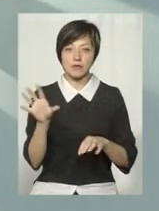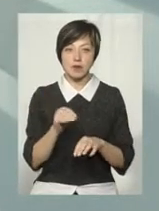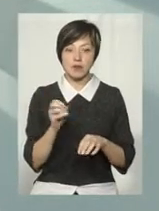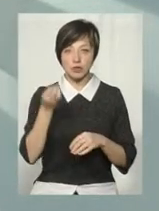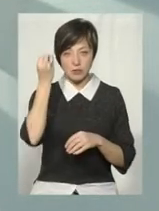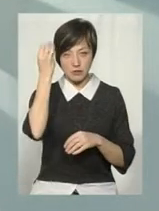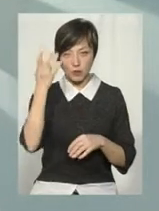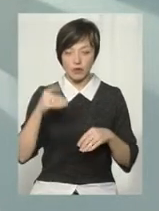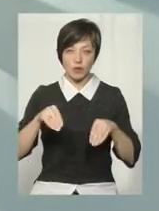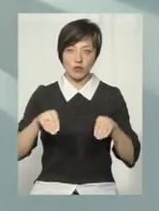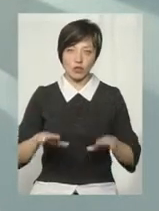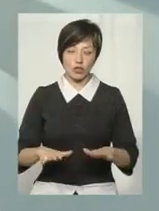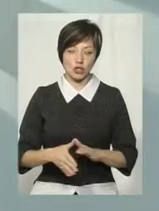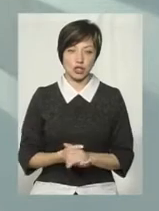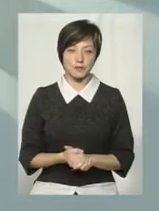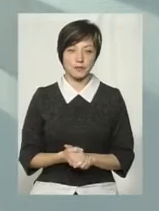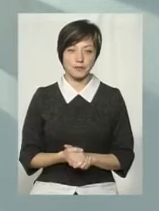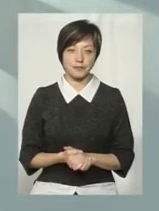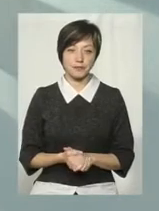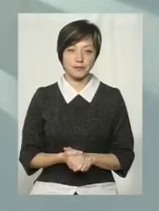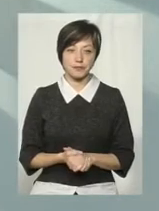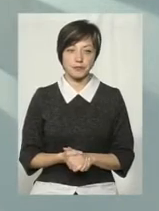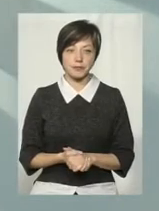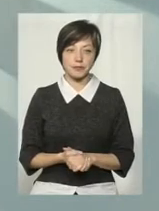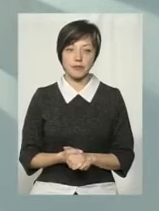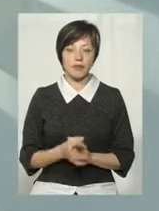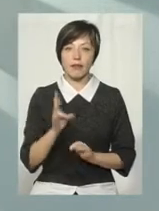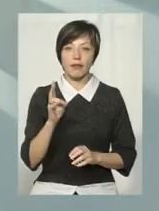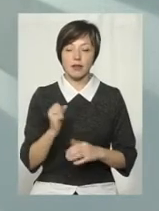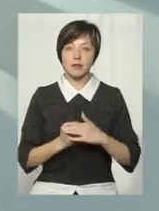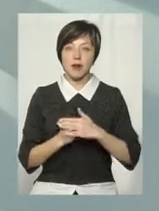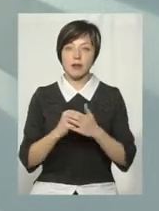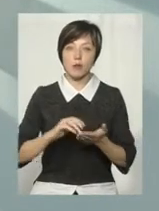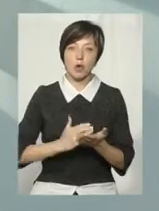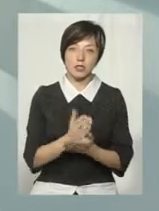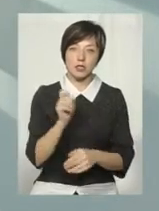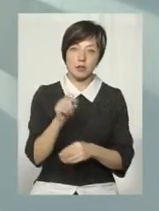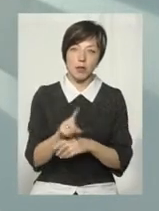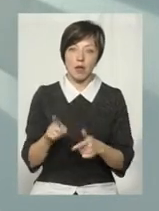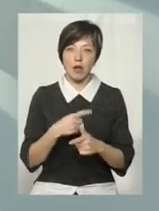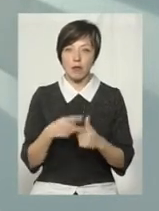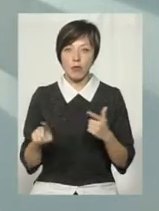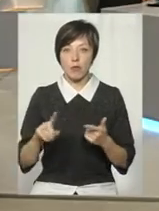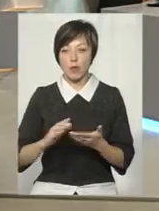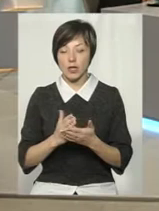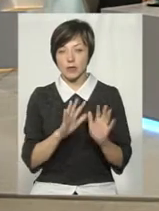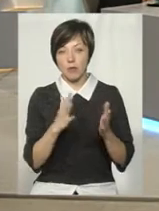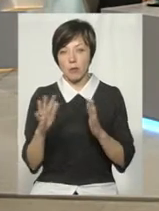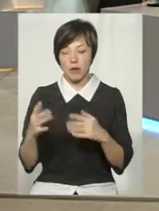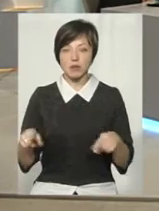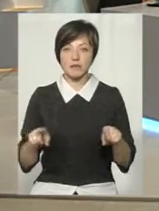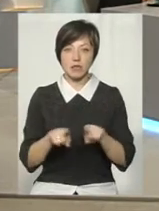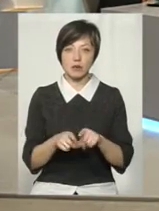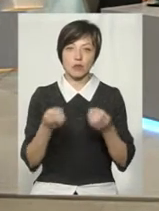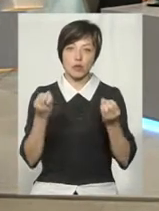цивілізовано вирішити. І не спиратися на політичні замовлення або якісь там політичні моменти. Все ж таки